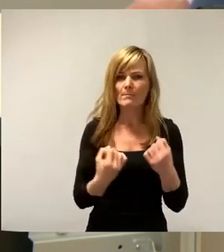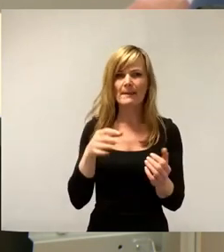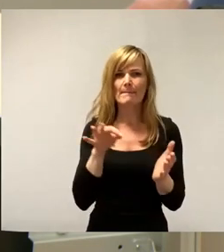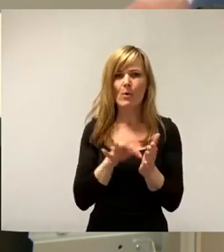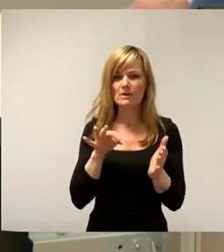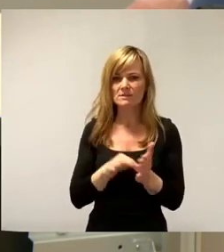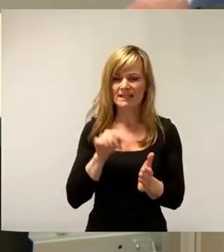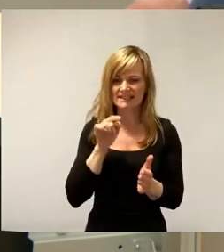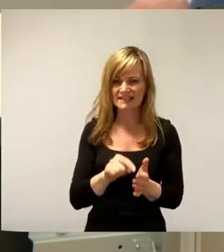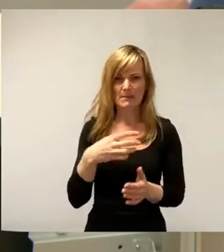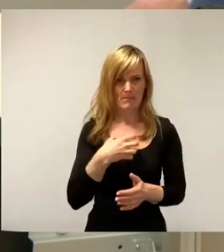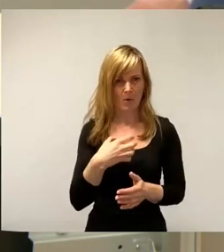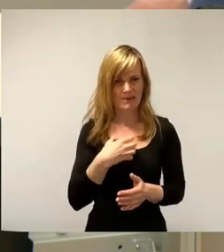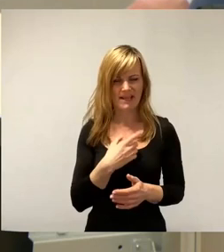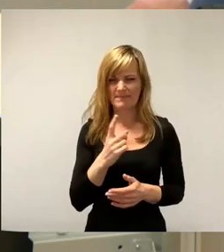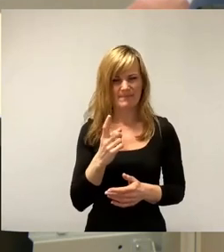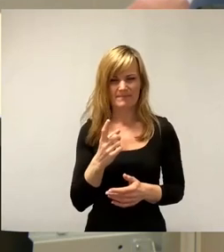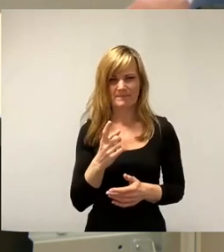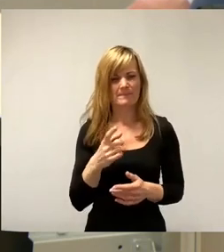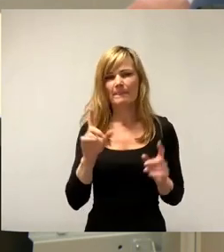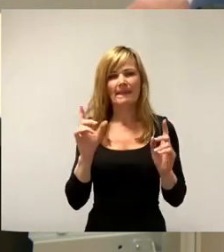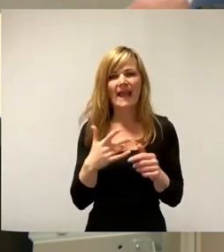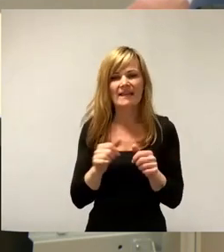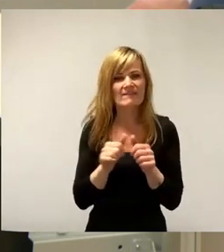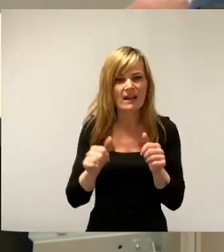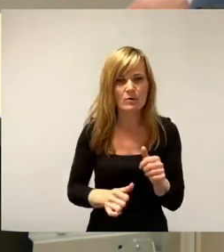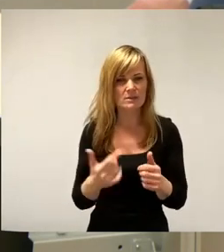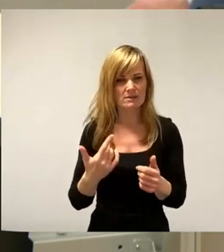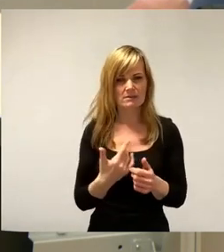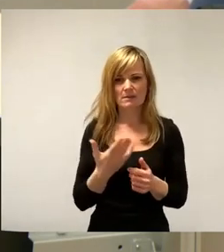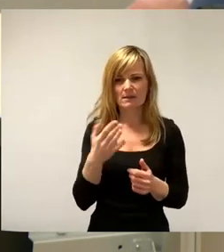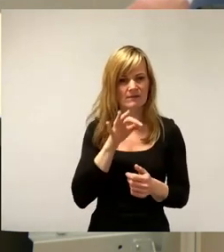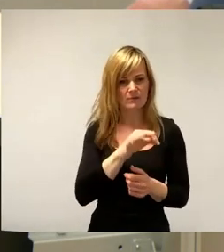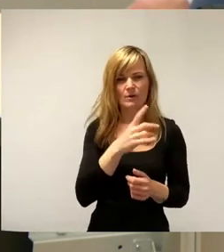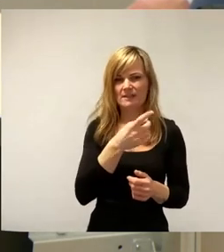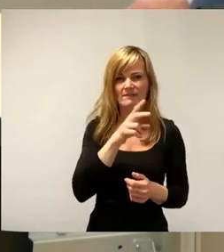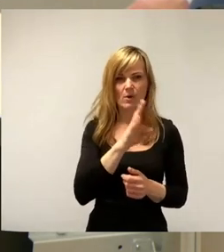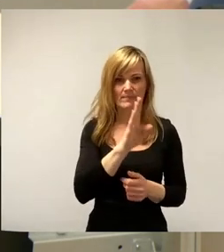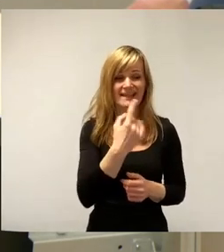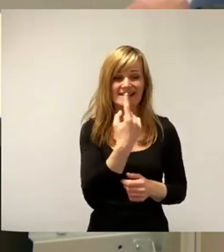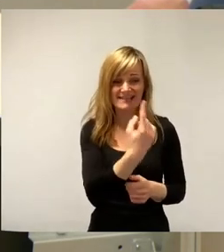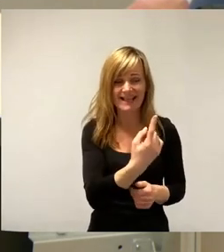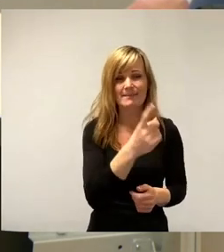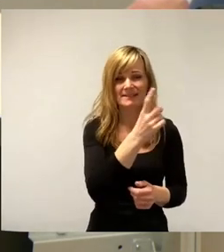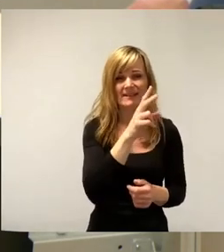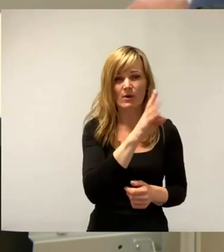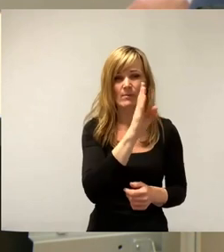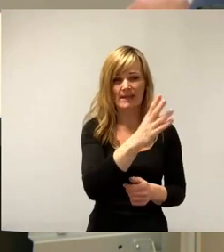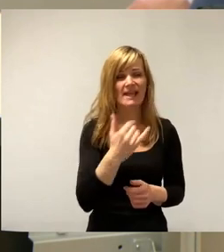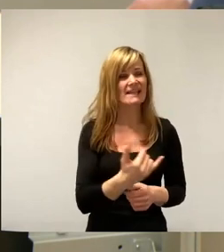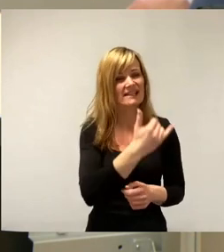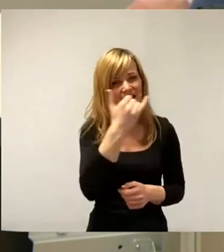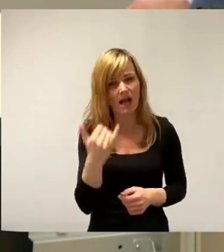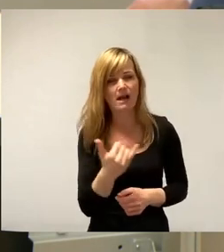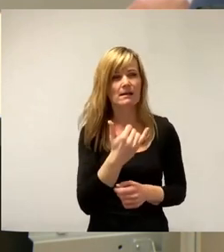sind keine Verluste, Verluste der DVB, sondern die DVB war über Jahre, Jahrzehnte unterfinanziert.